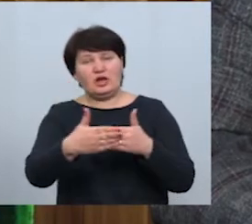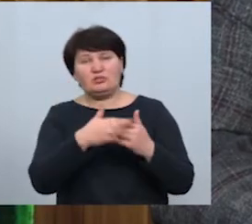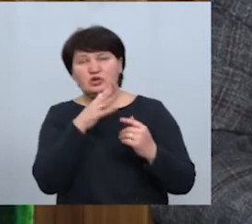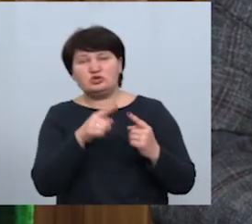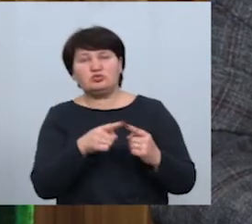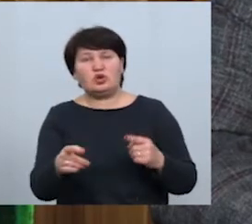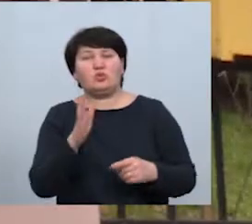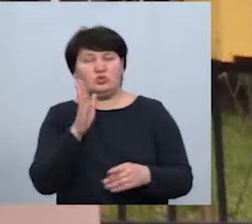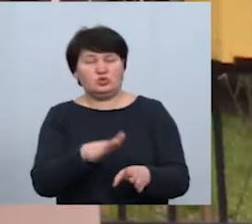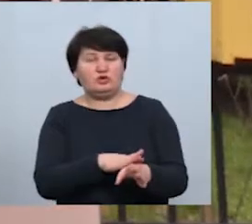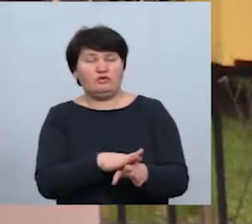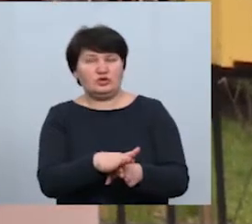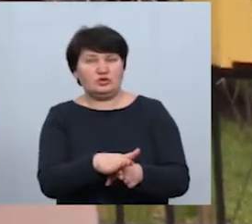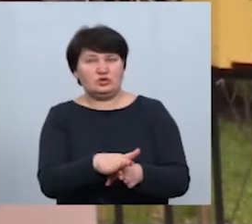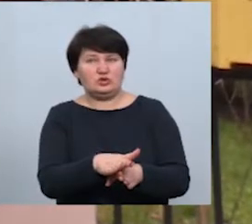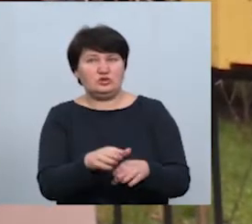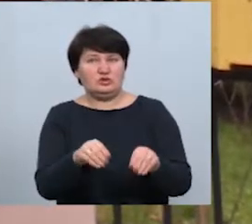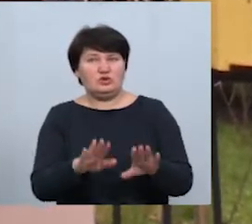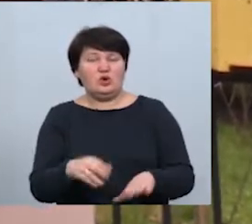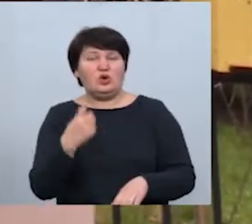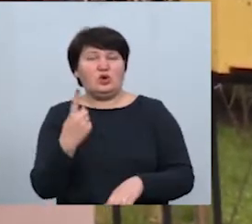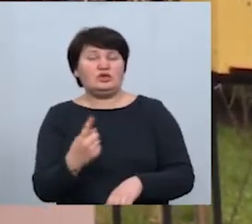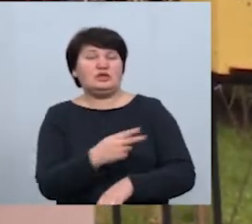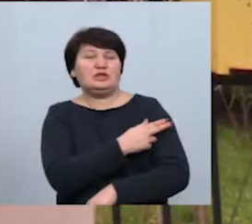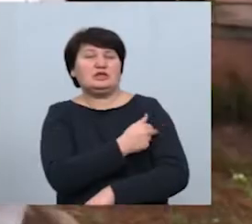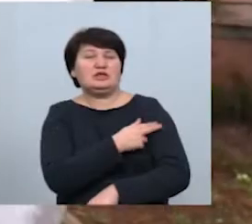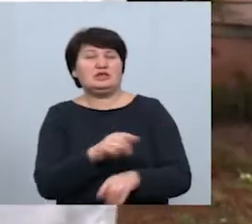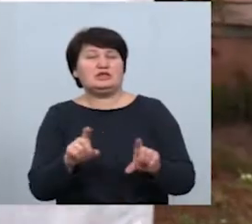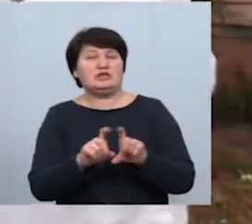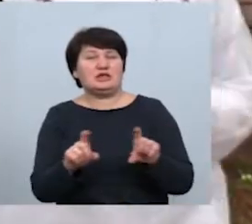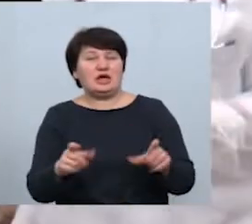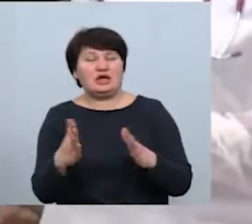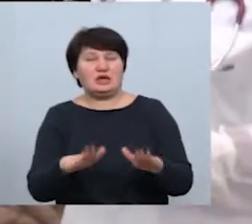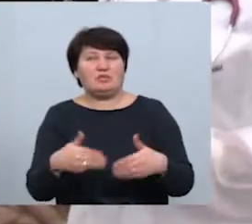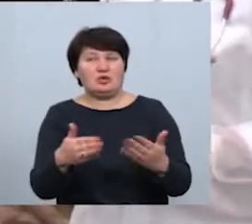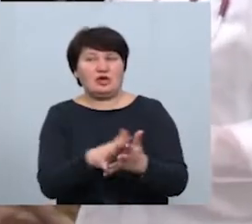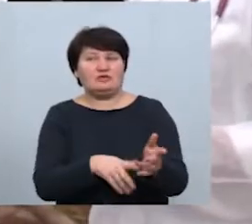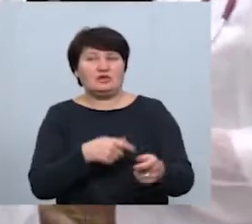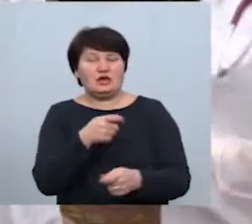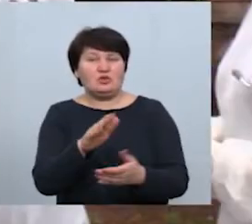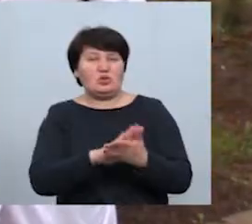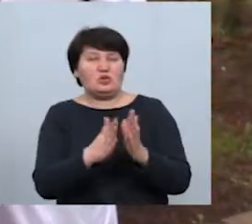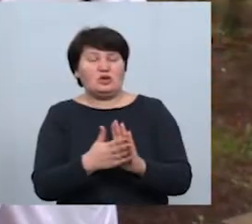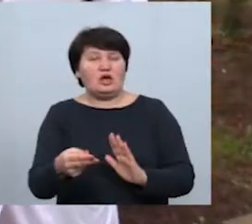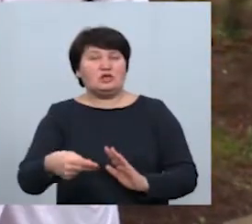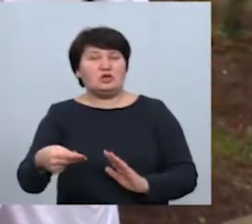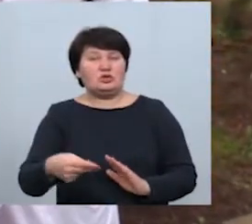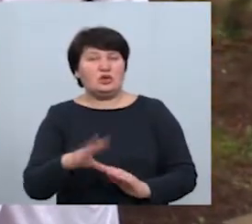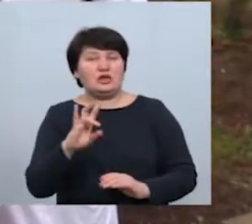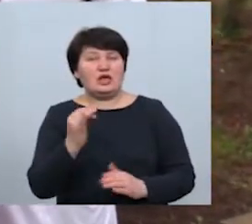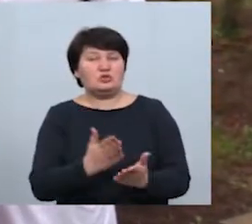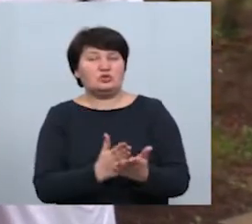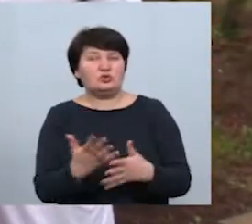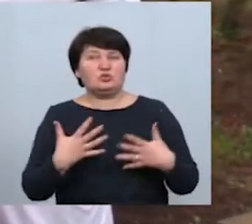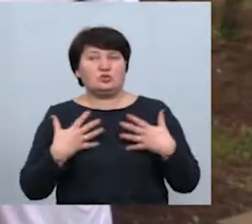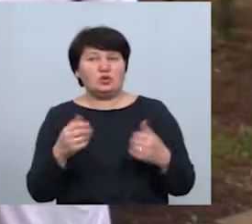воно буде вирішено. Одним із закладів спеціалізованої допомоги, який подав заявку на укладання договору із Нацслужбою здоров'я